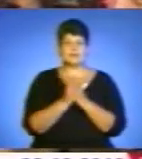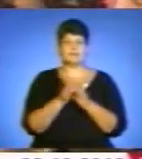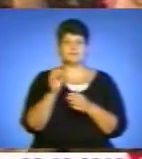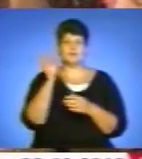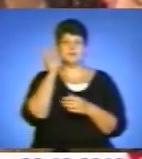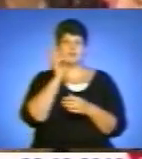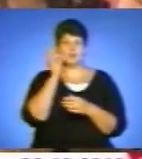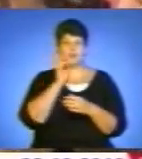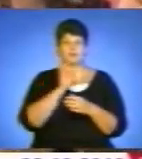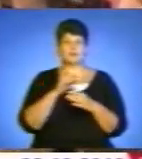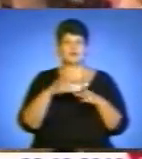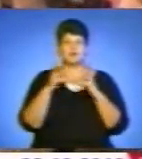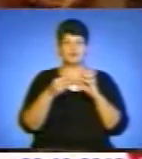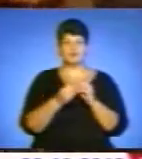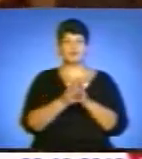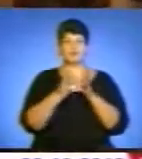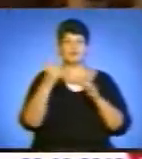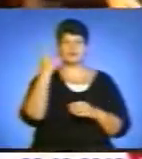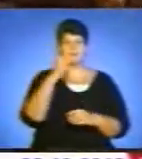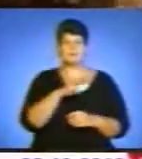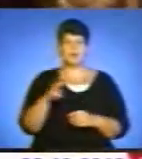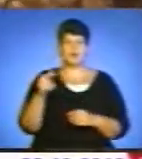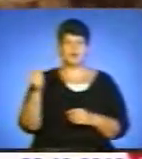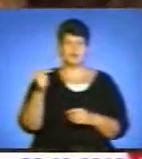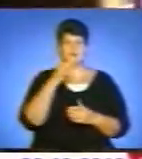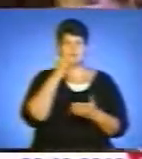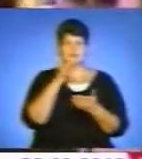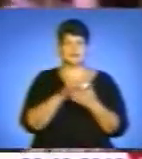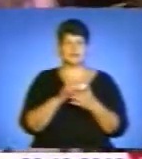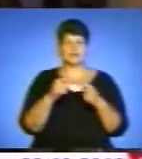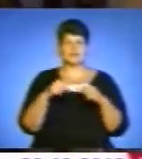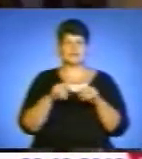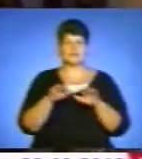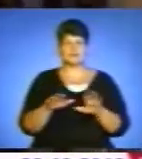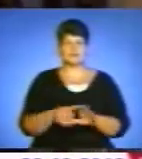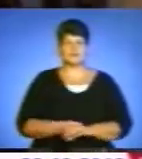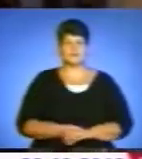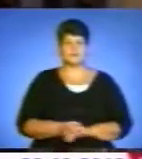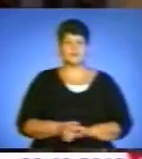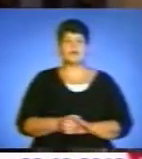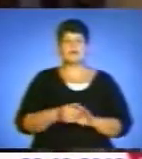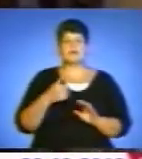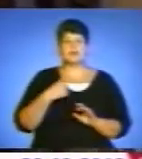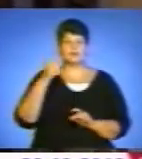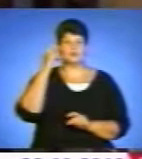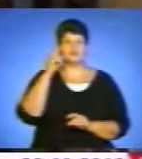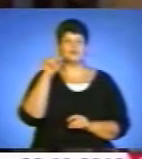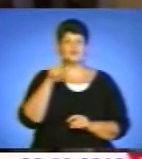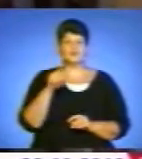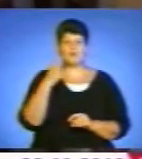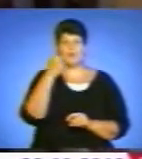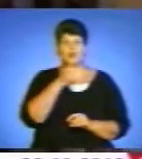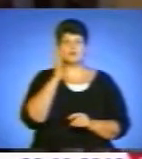солодощами на суму понад мільйон гривень, зазначили організатори заходу. Я думаю, що цього року ми будемо мати